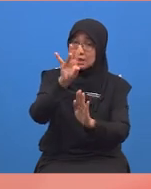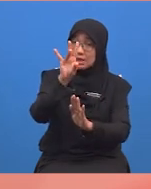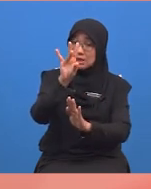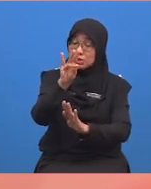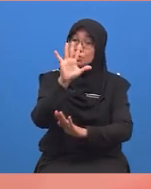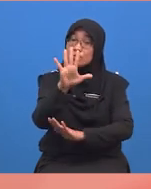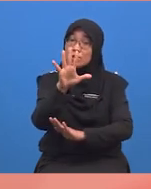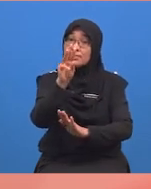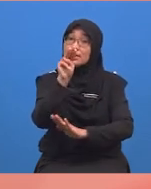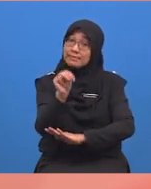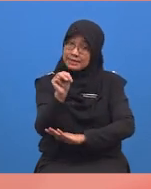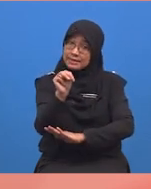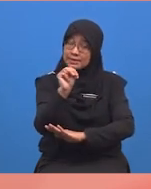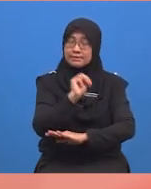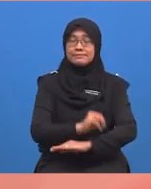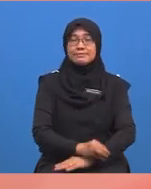lima meter.